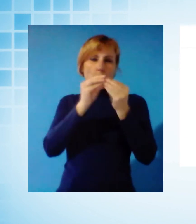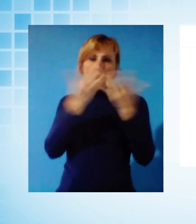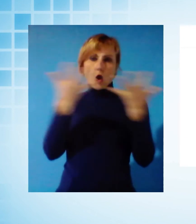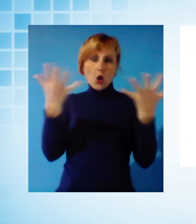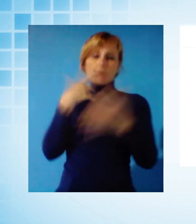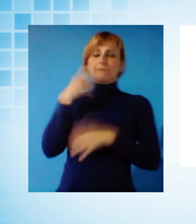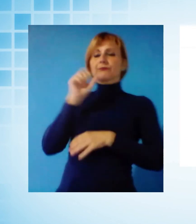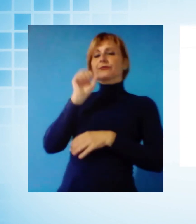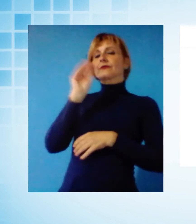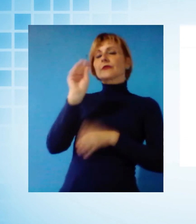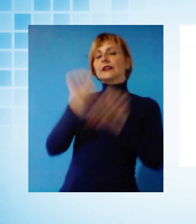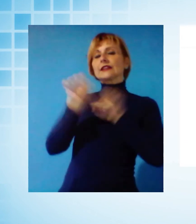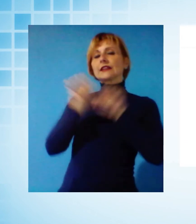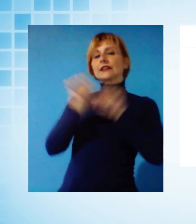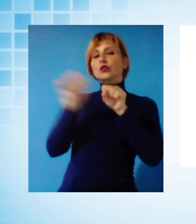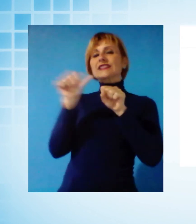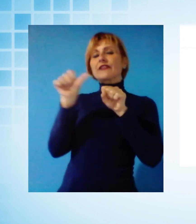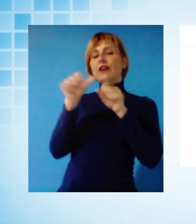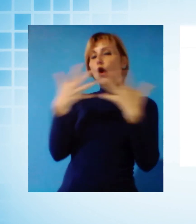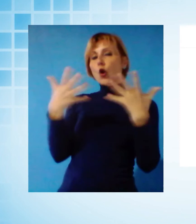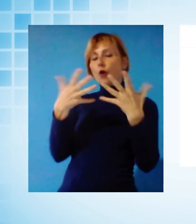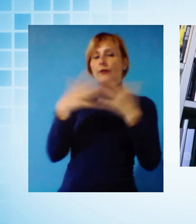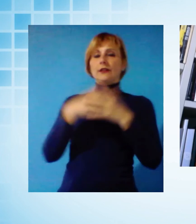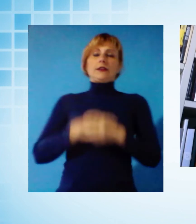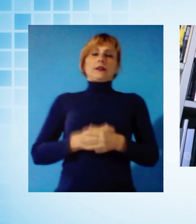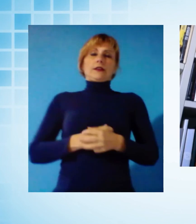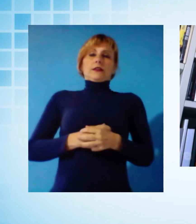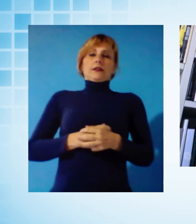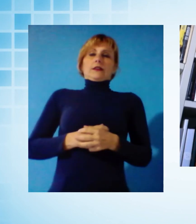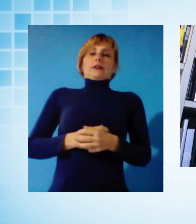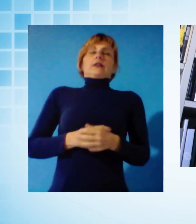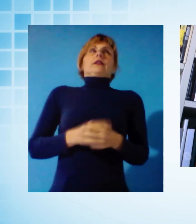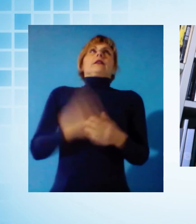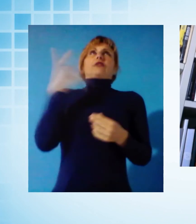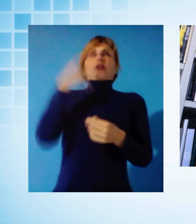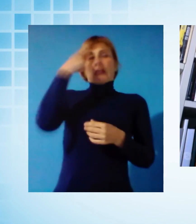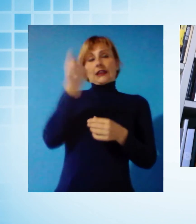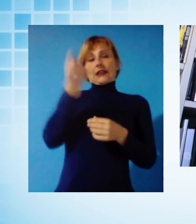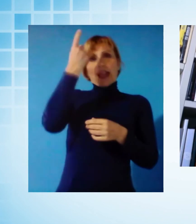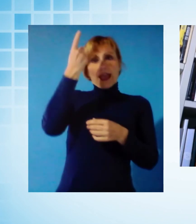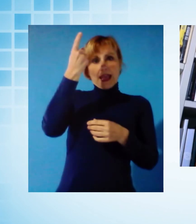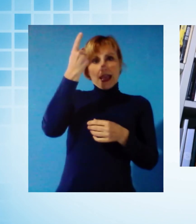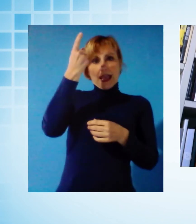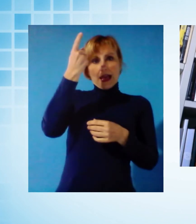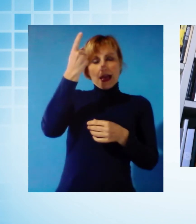Fotolux Enrico Stefanelli. Sì, dunque, l'idea è venuta ascoltando